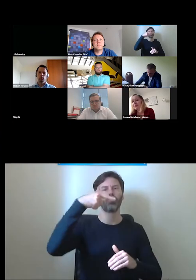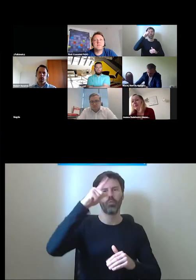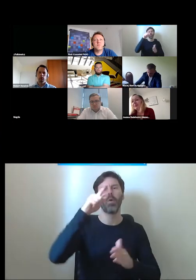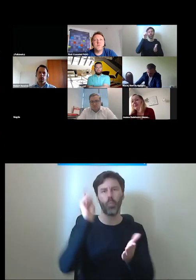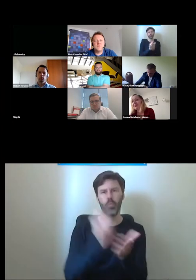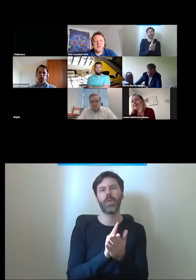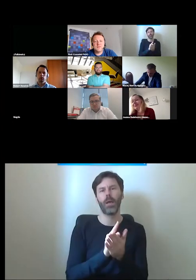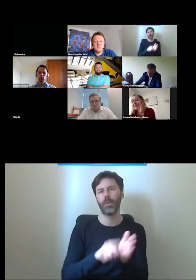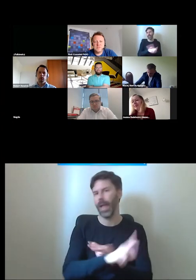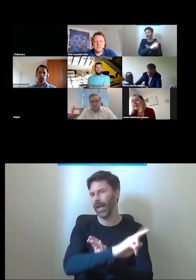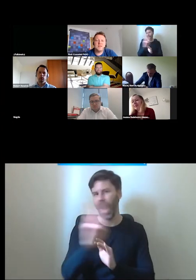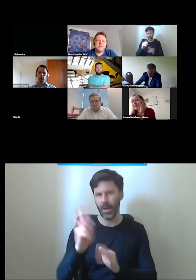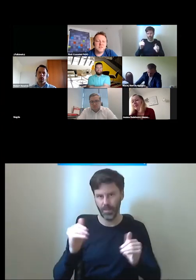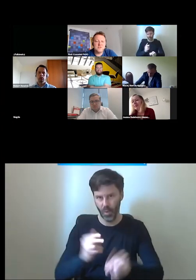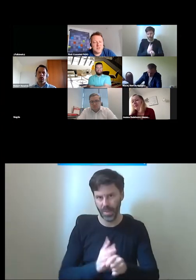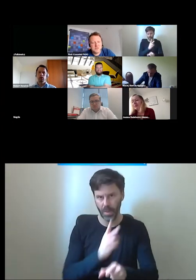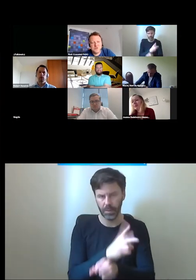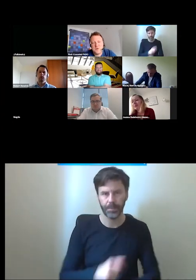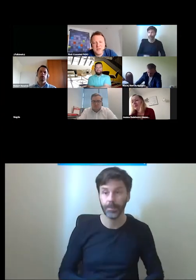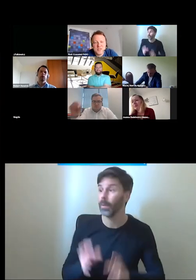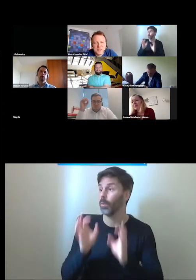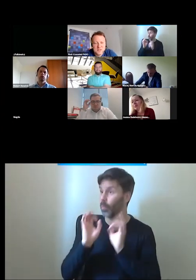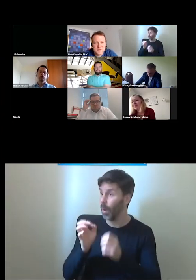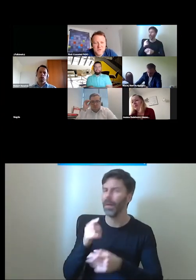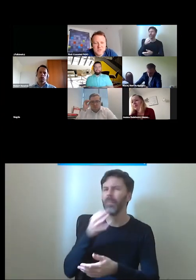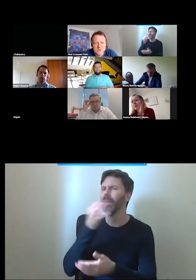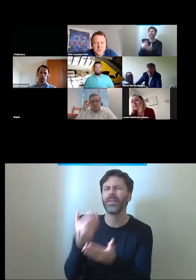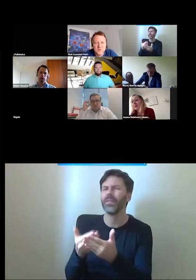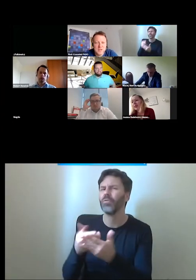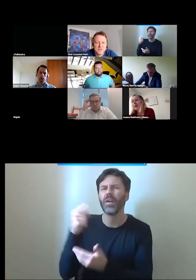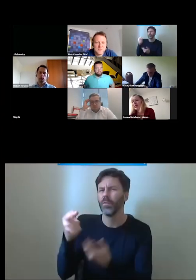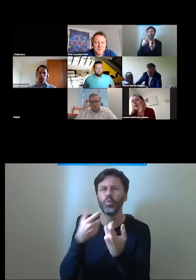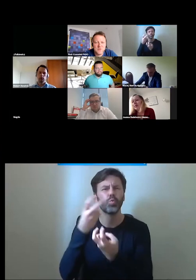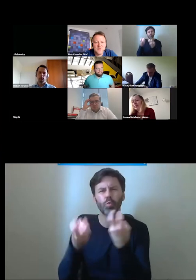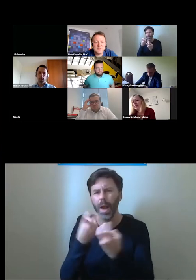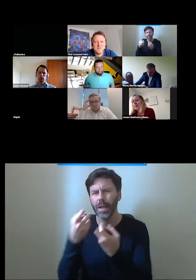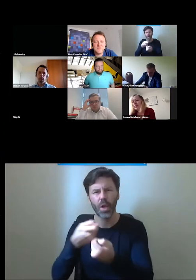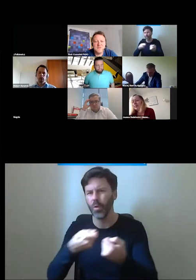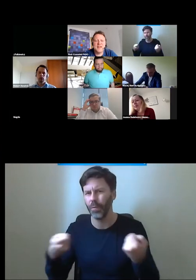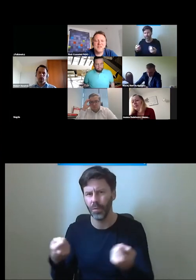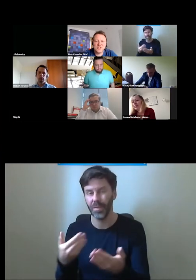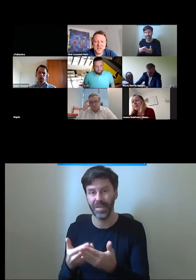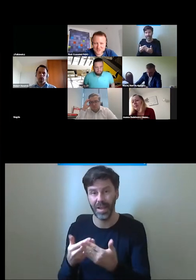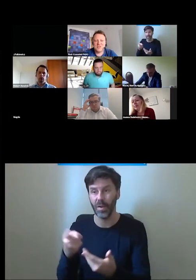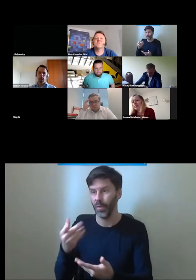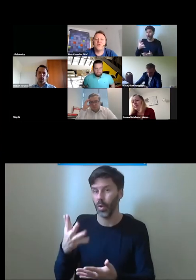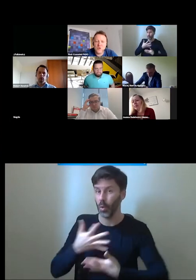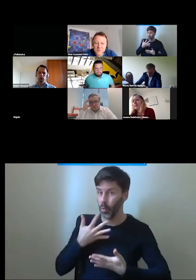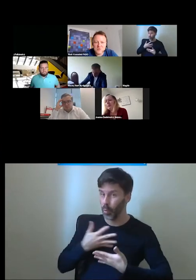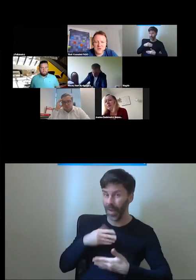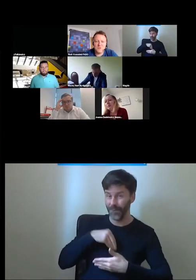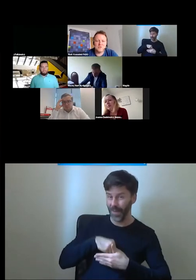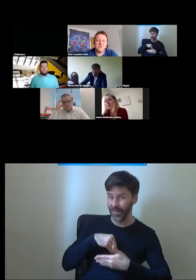Co było motywacją w sensie dlaczego szukaliście tych rozwiązań czy to było tak że to wypływało z wnętrza w sensie